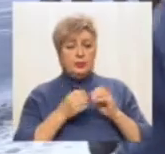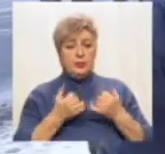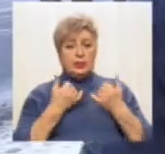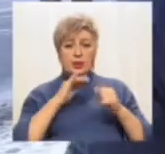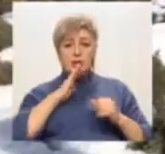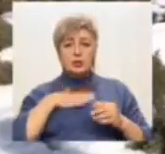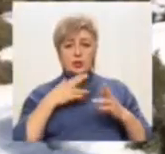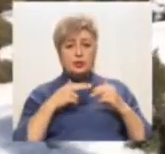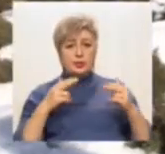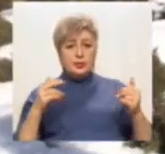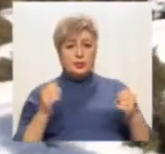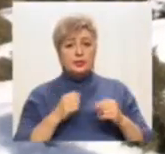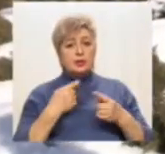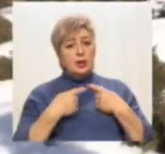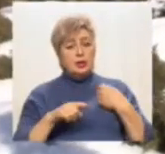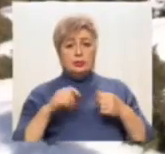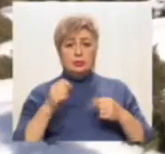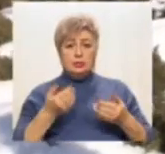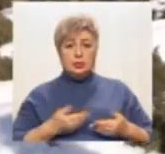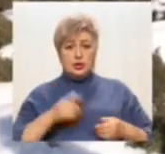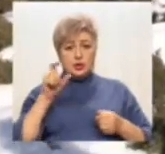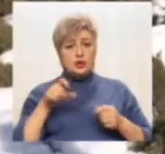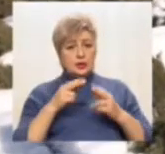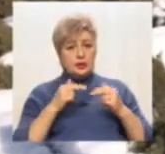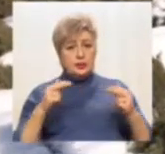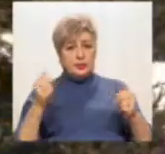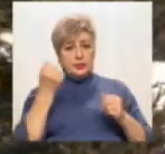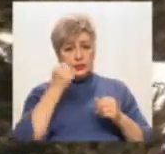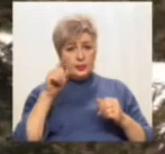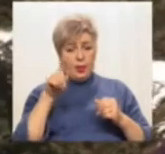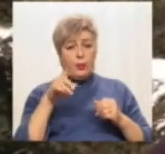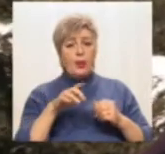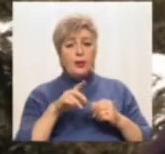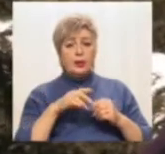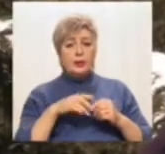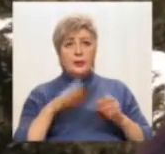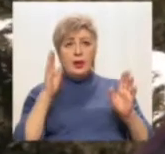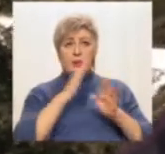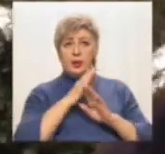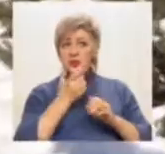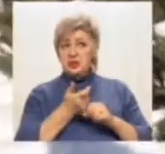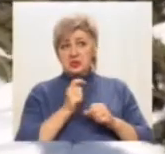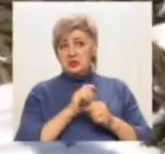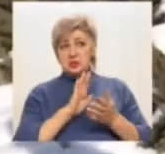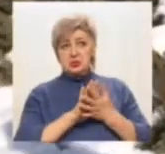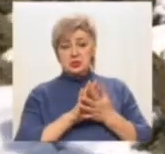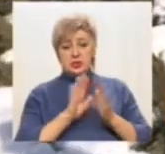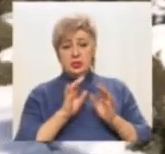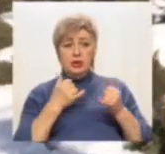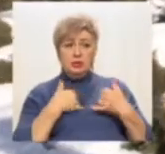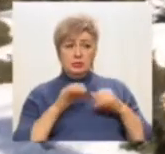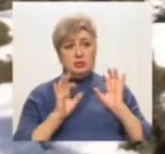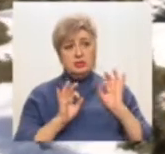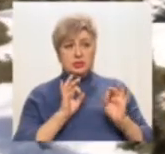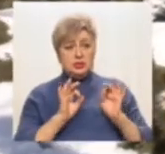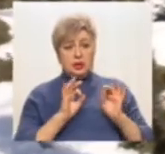Дніпропетровська. Інший мешканець «Перемоги-4» Віктор Бойко вважає, повітря на житловому масиві не сильно забруднене. В нас ще не сильно так